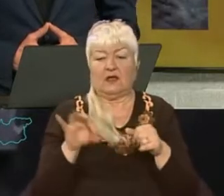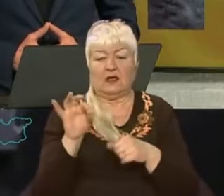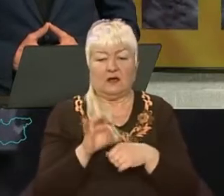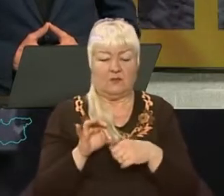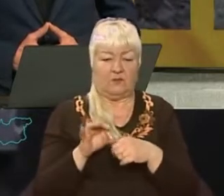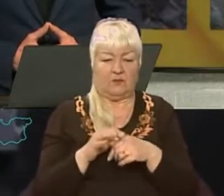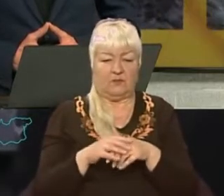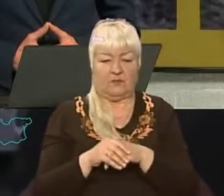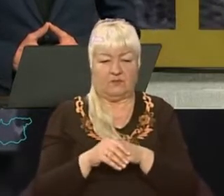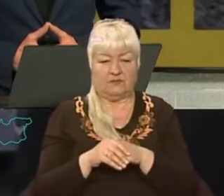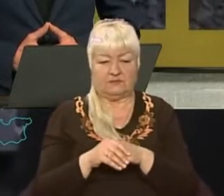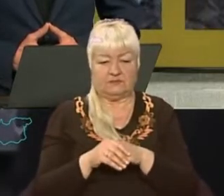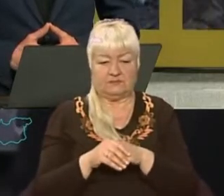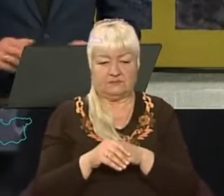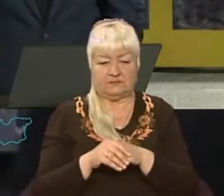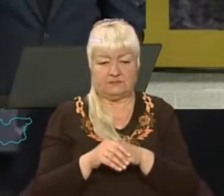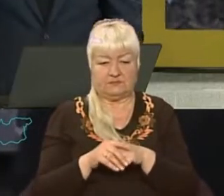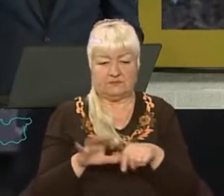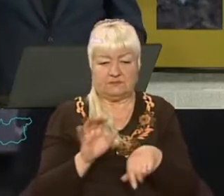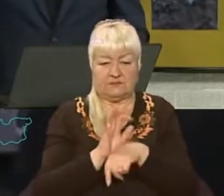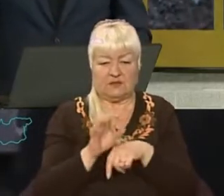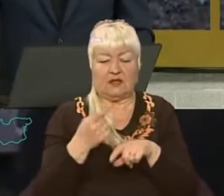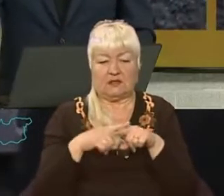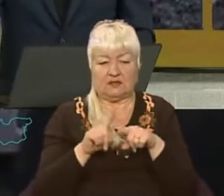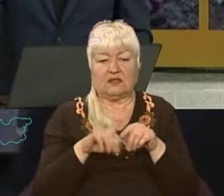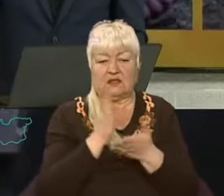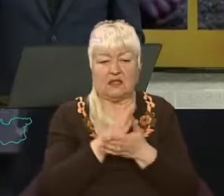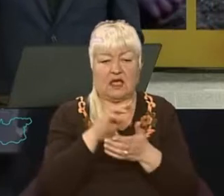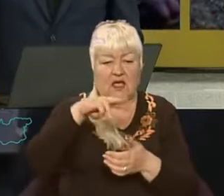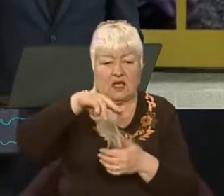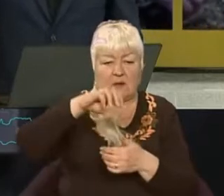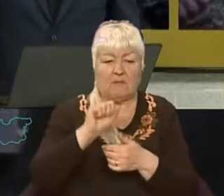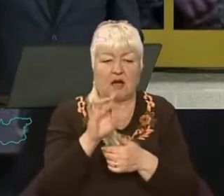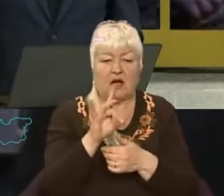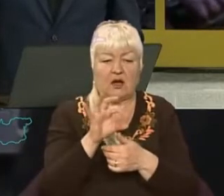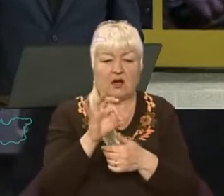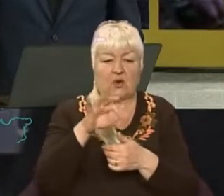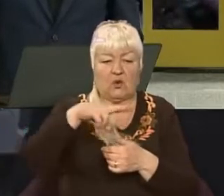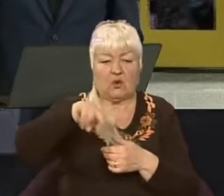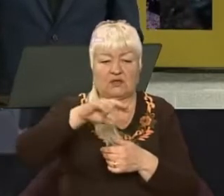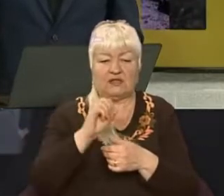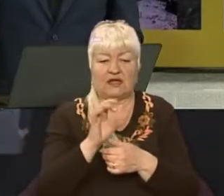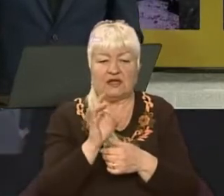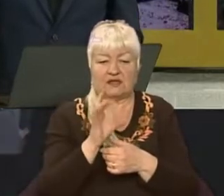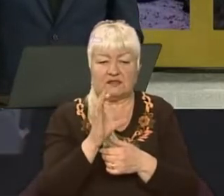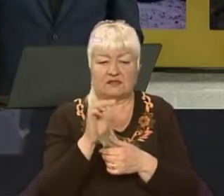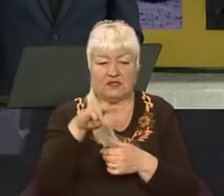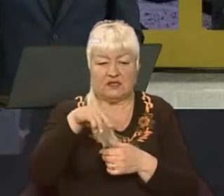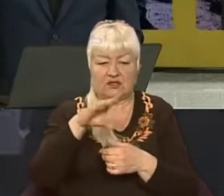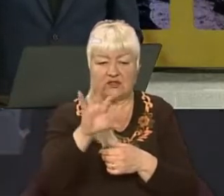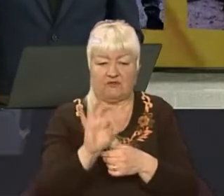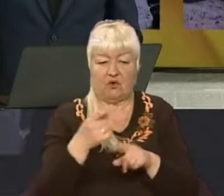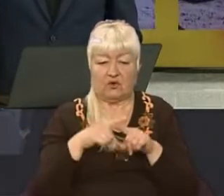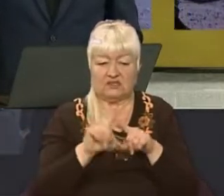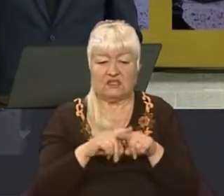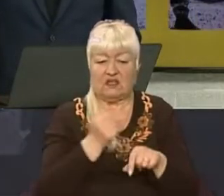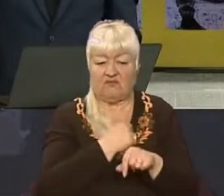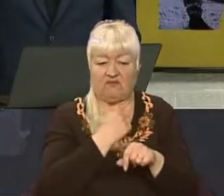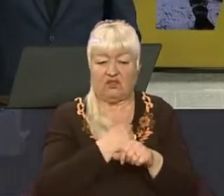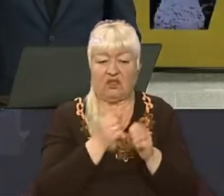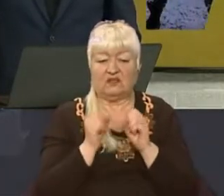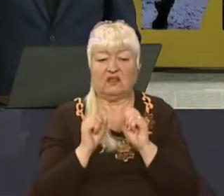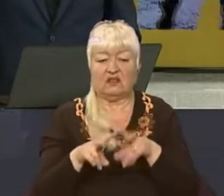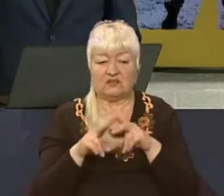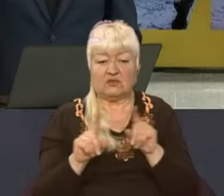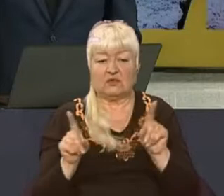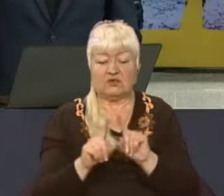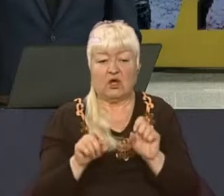В простолюдній мові ми дійсно називаємо це морадерством, хоча морадерство є воєнним злочином, який може вчинятися